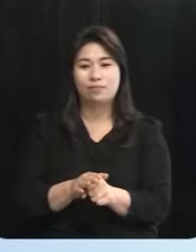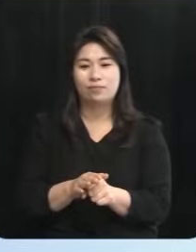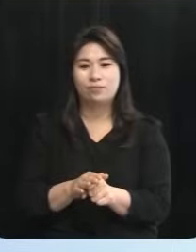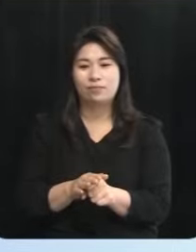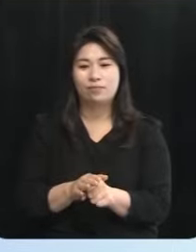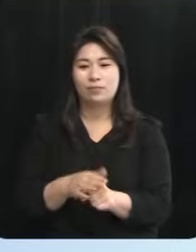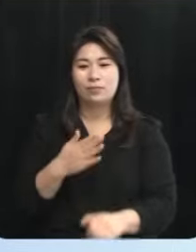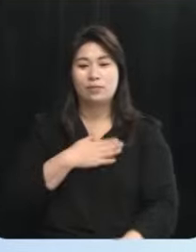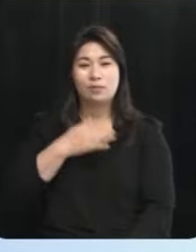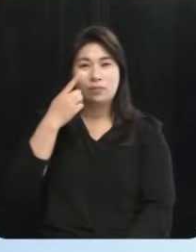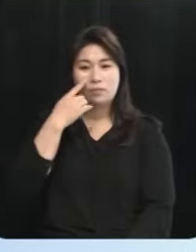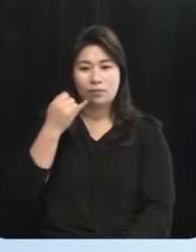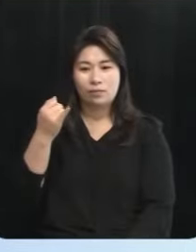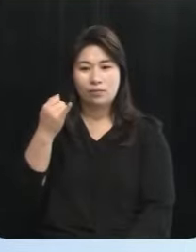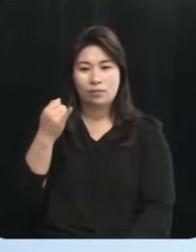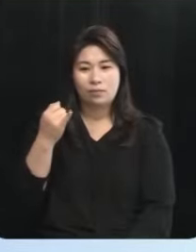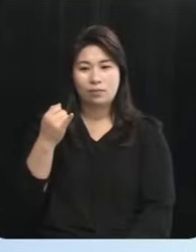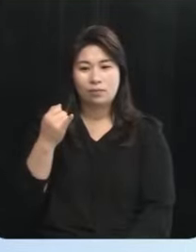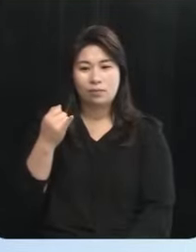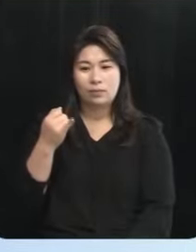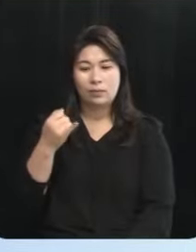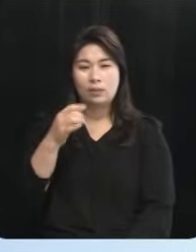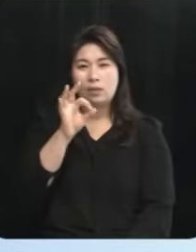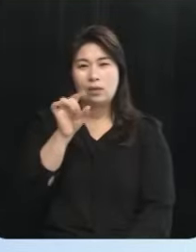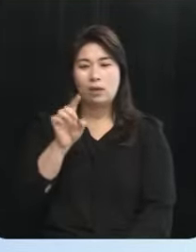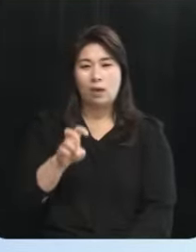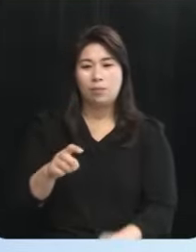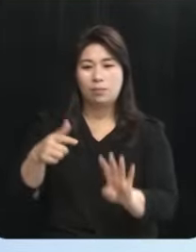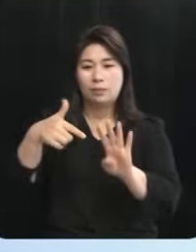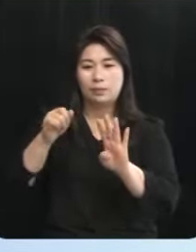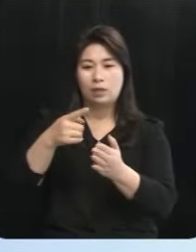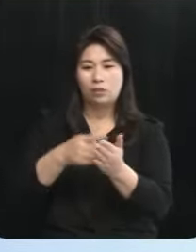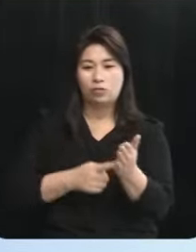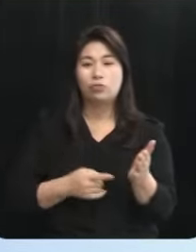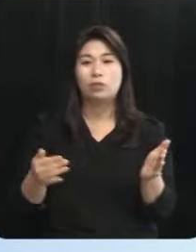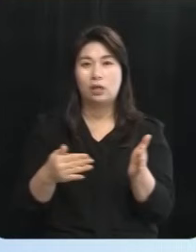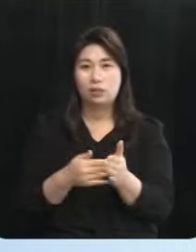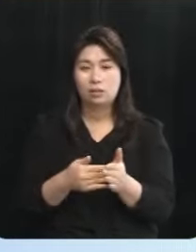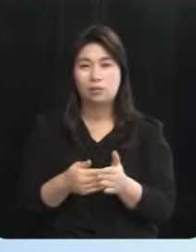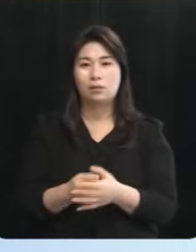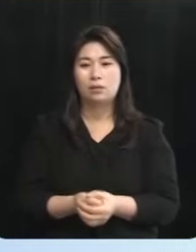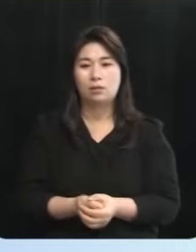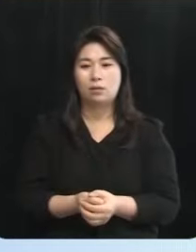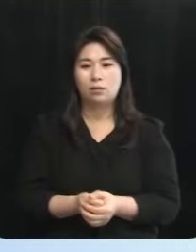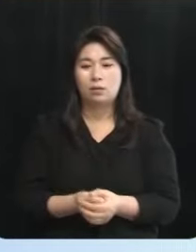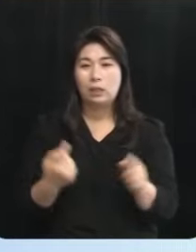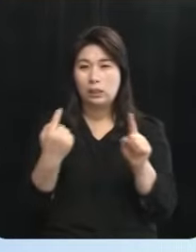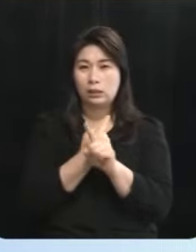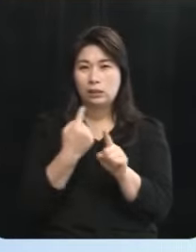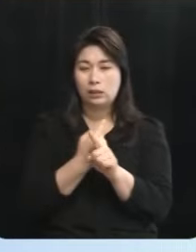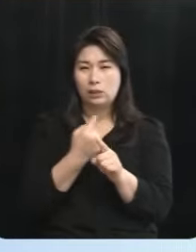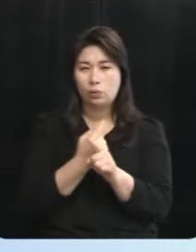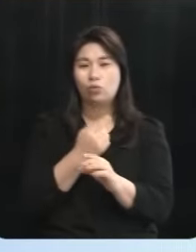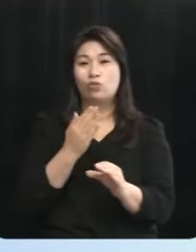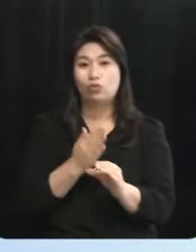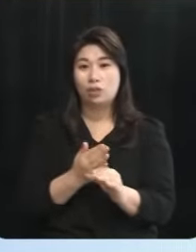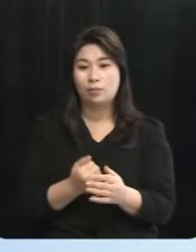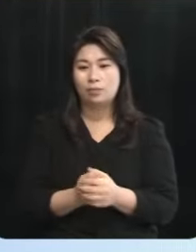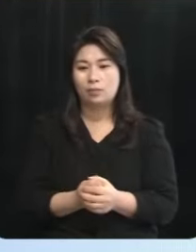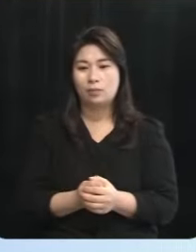저희 어머니가 대장암 사기로 수술을 받으셨습니다 항암 치료를 받고 계신데